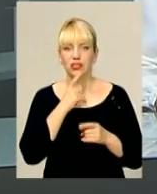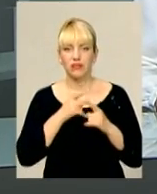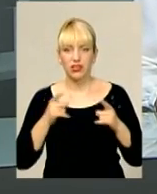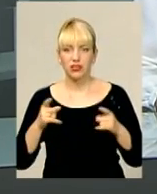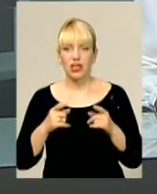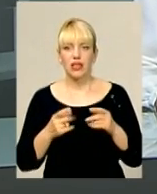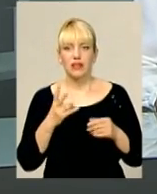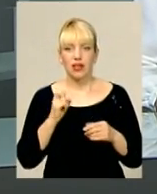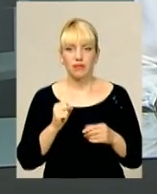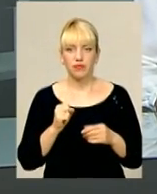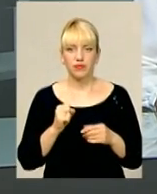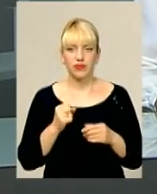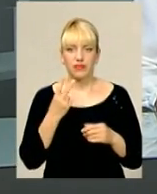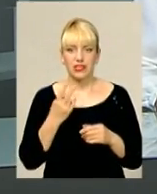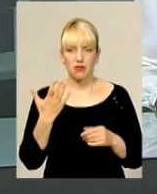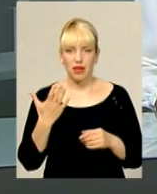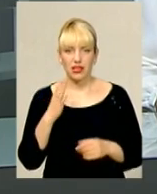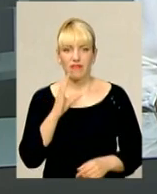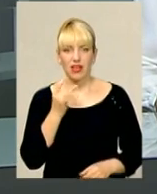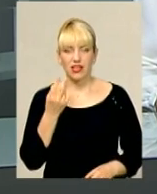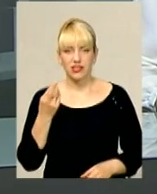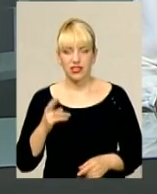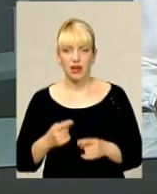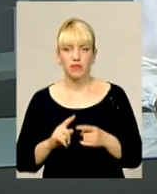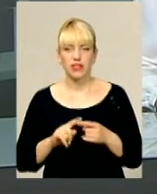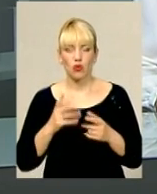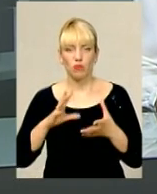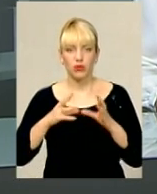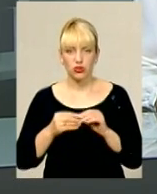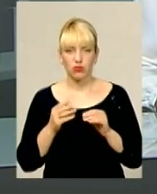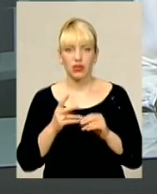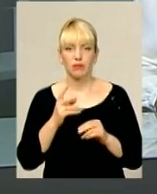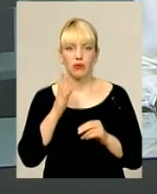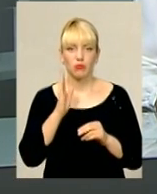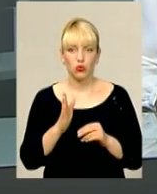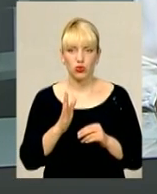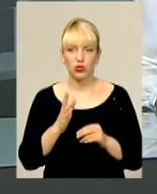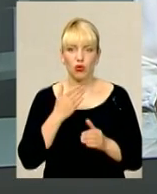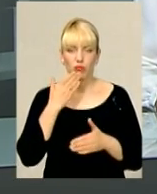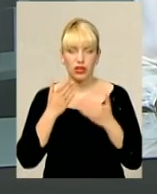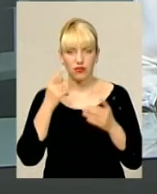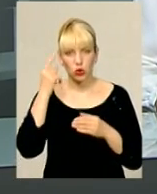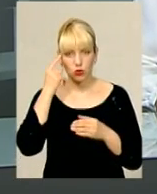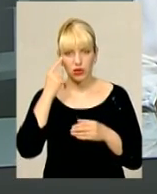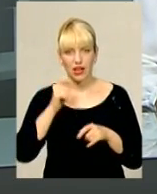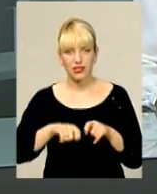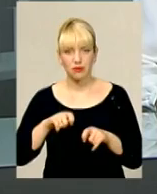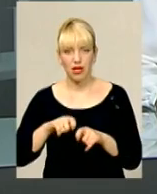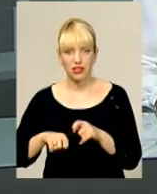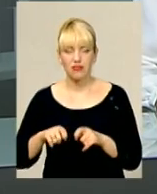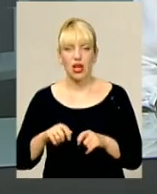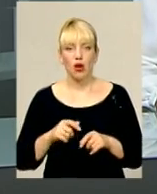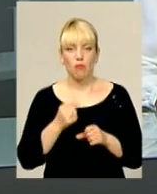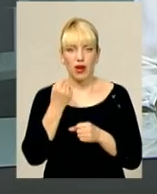офіційному сайті акції до 25 вересня. За його підсумками та за результатами опитування думки експертів, переможців